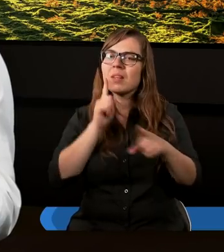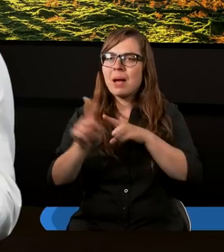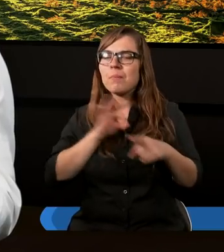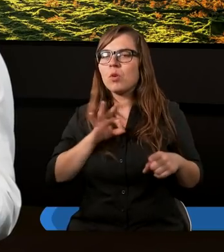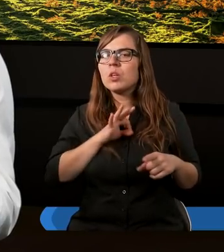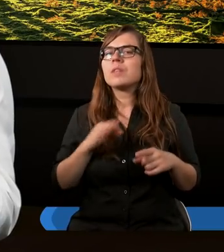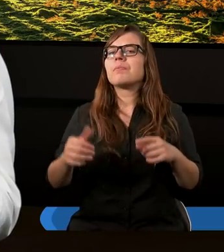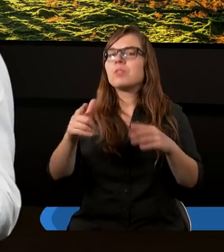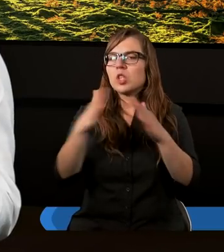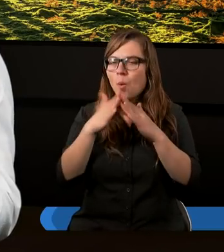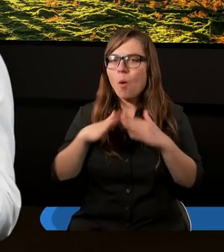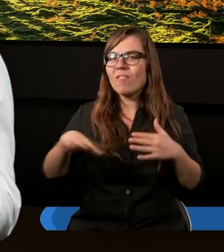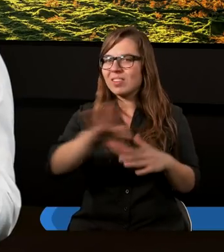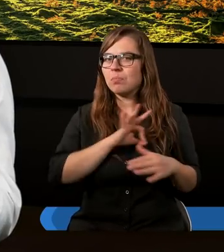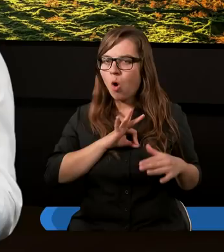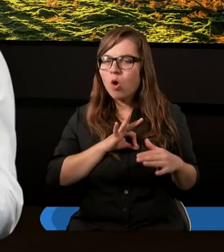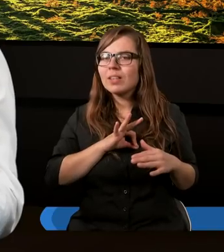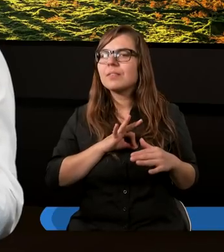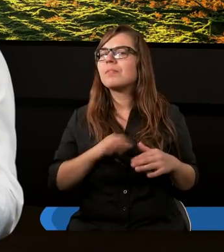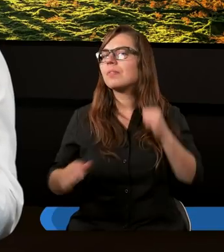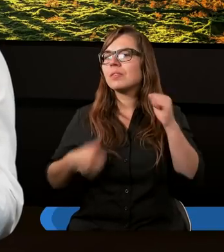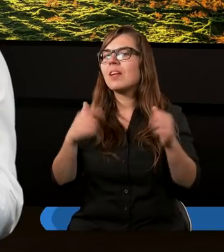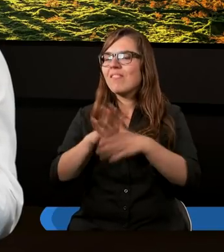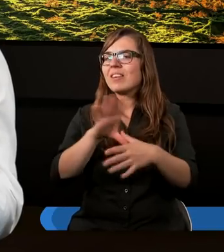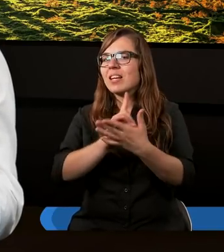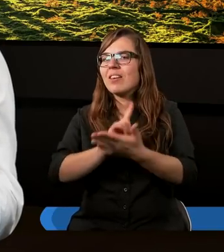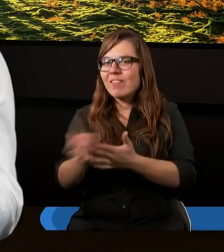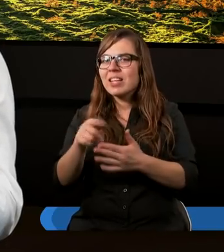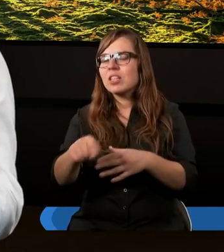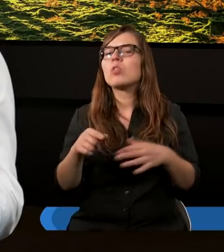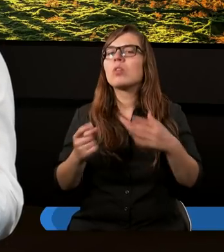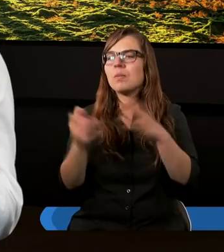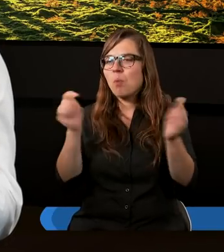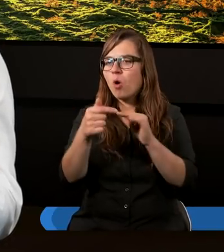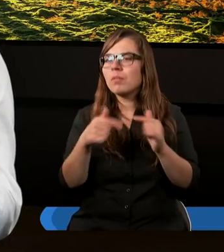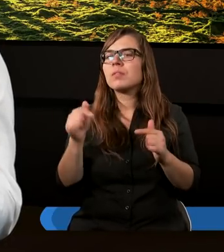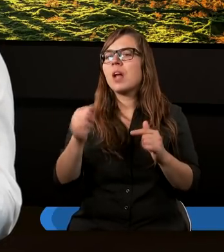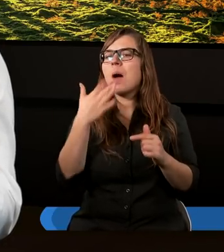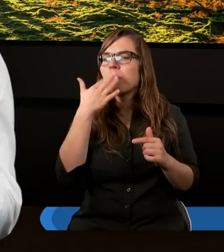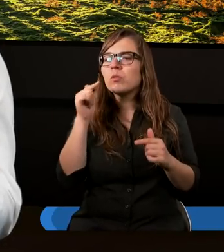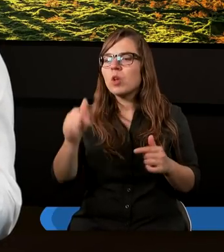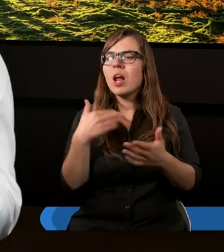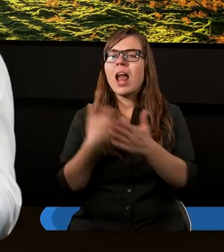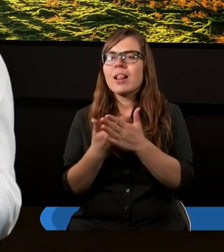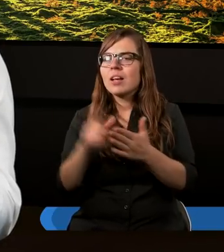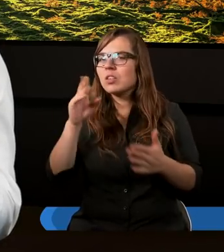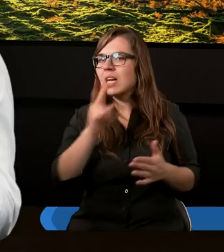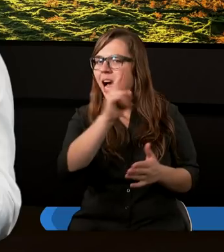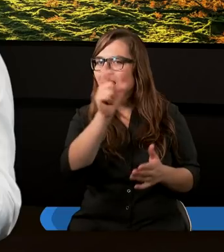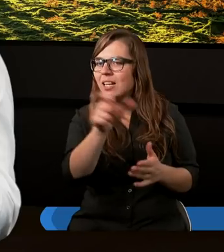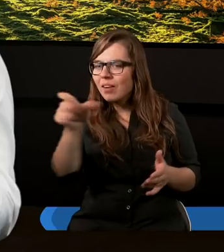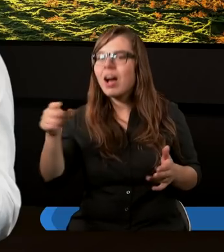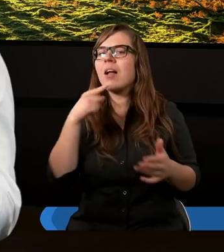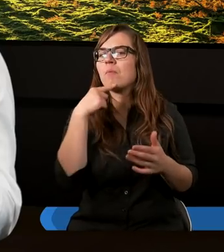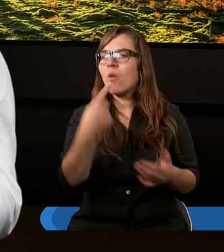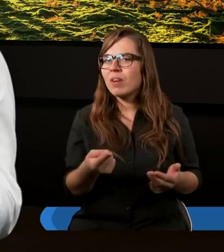moi, od domowników Chloi, że wynikły spory wśród Was. A mówię to dlatego, że każdy z Was